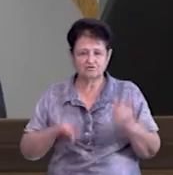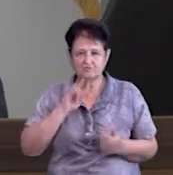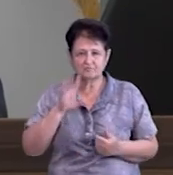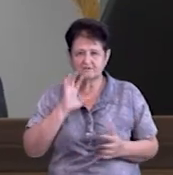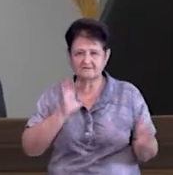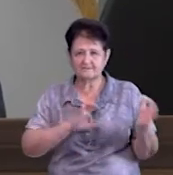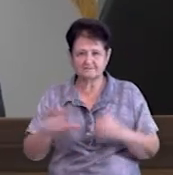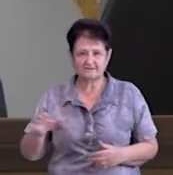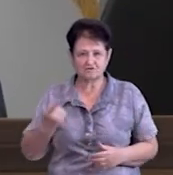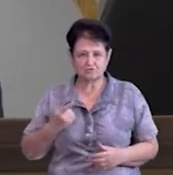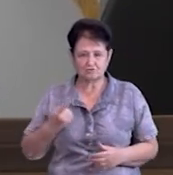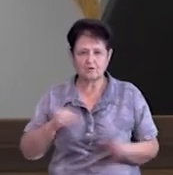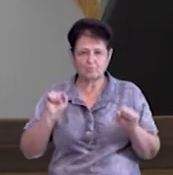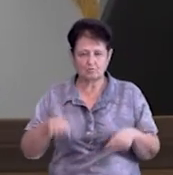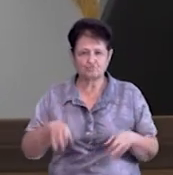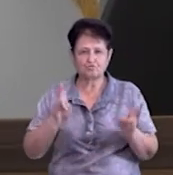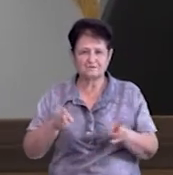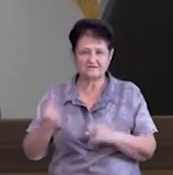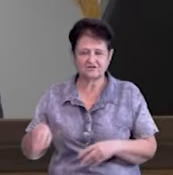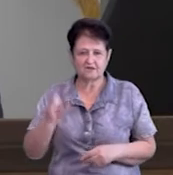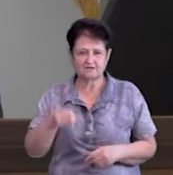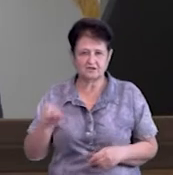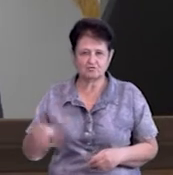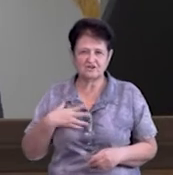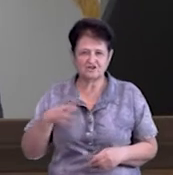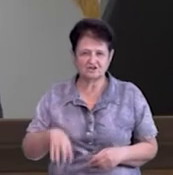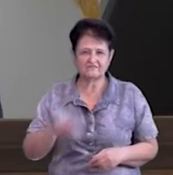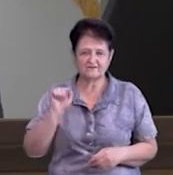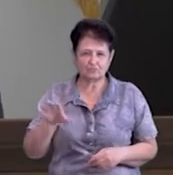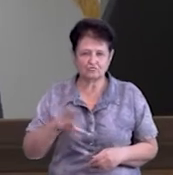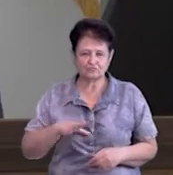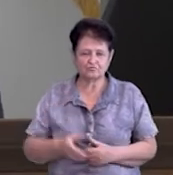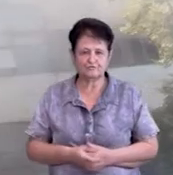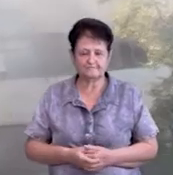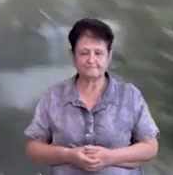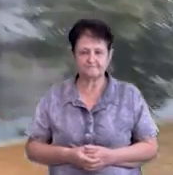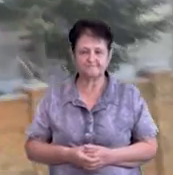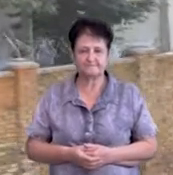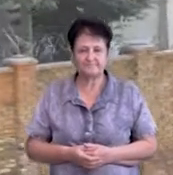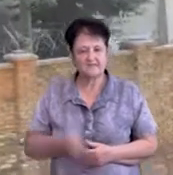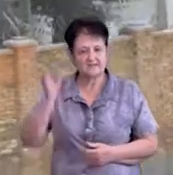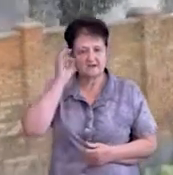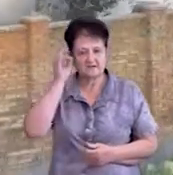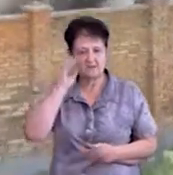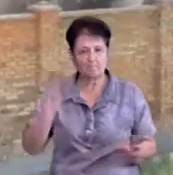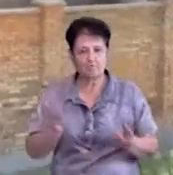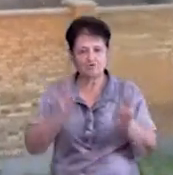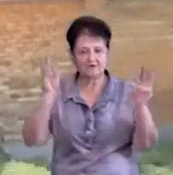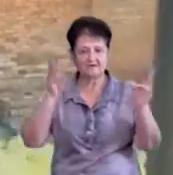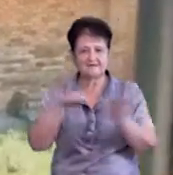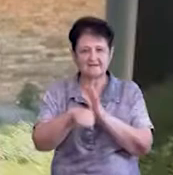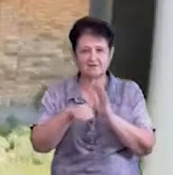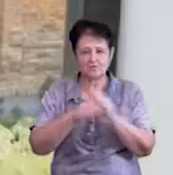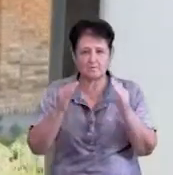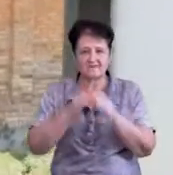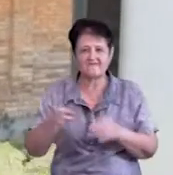забезпечена охорона, там можуть постраждати люди і жертви можуть бути пізнішні. Нагадаємо, пожежа складського